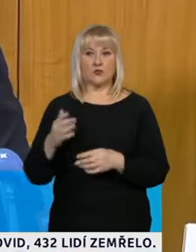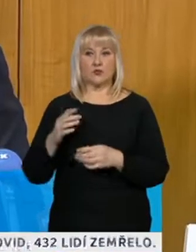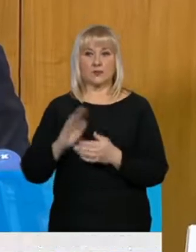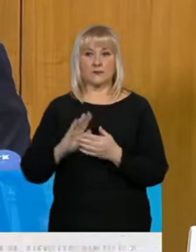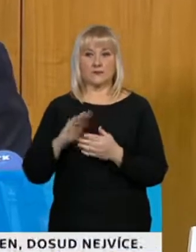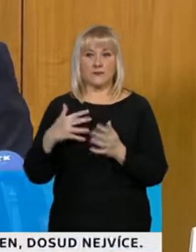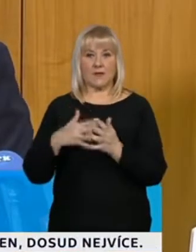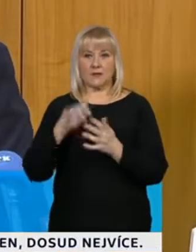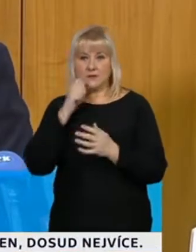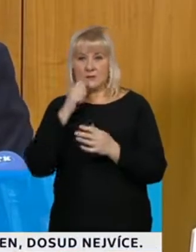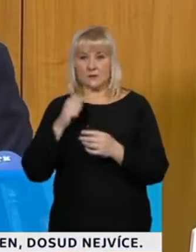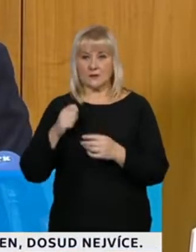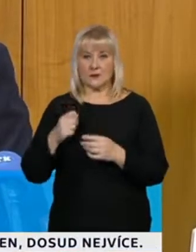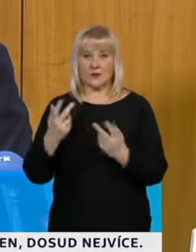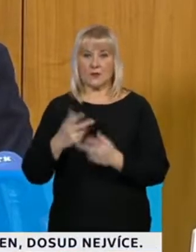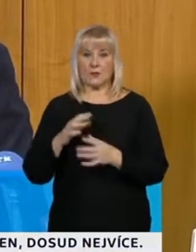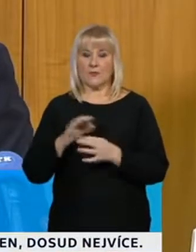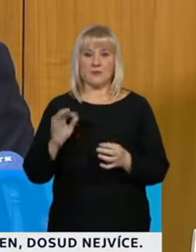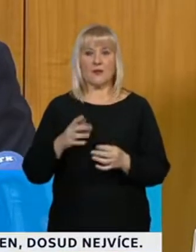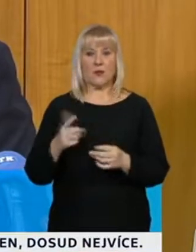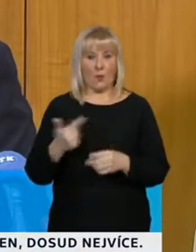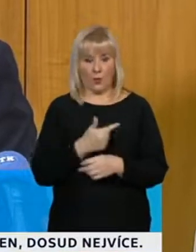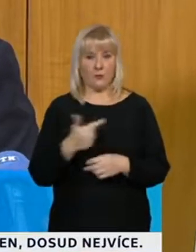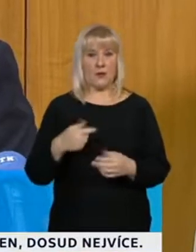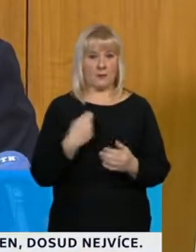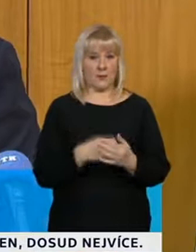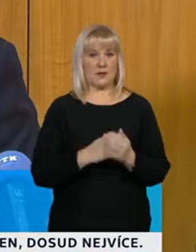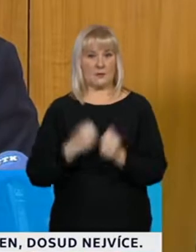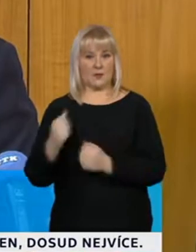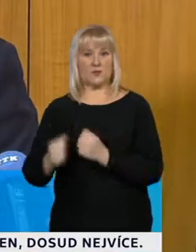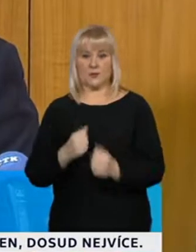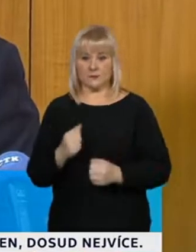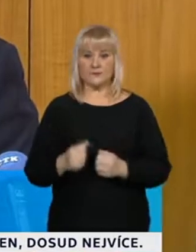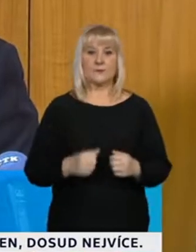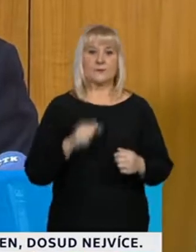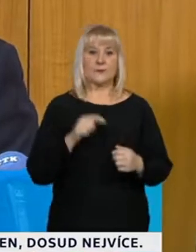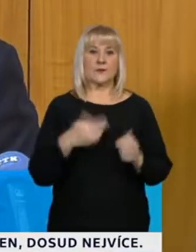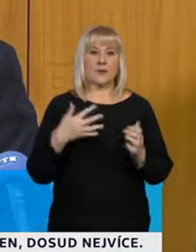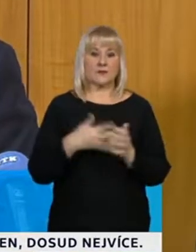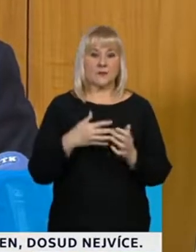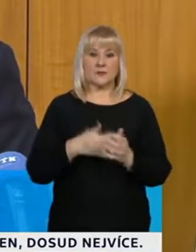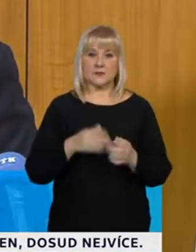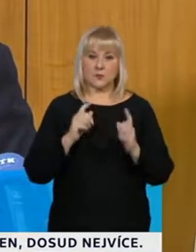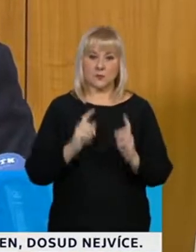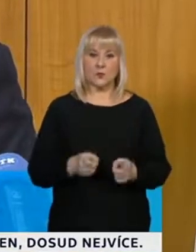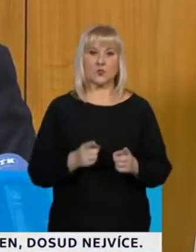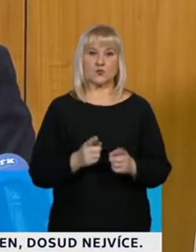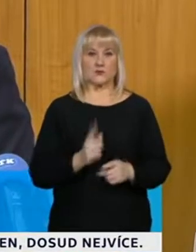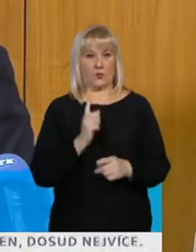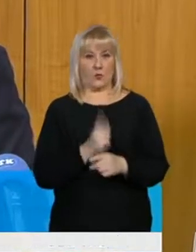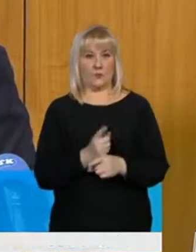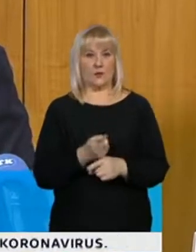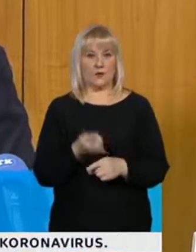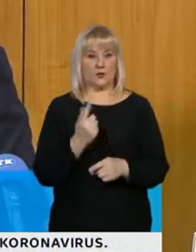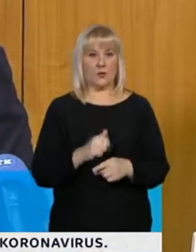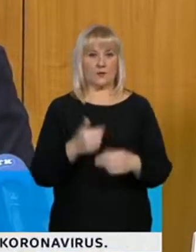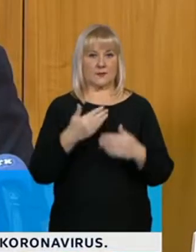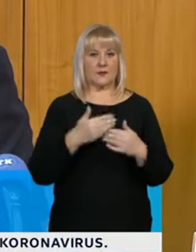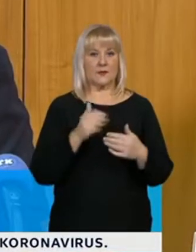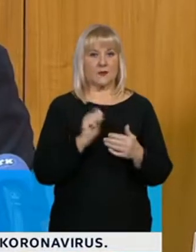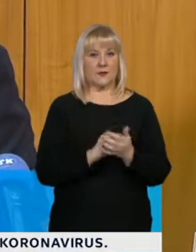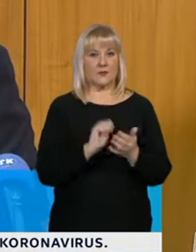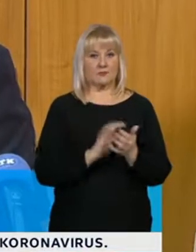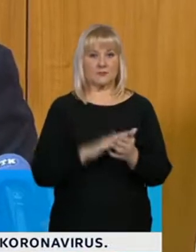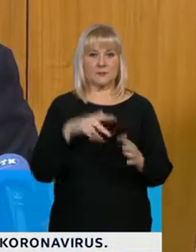případech a na ty testy je třeba se objednat přes rezervační systém. To je poměrně